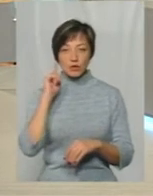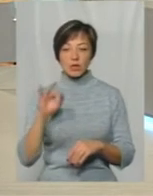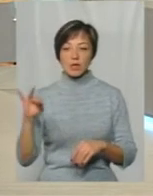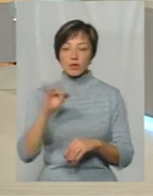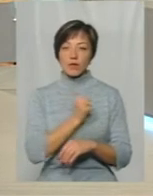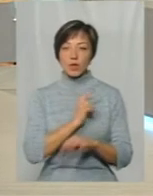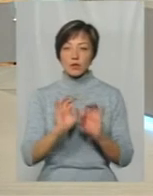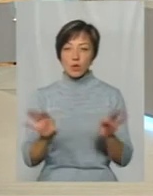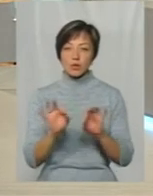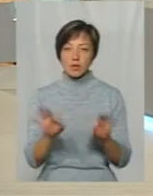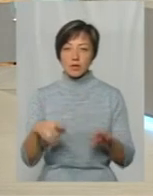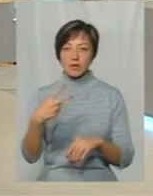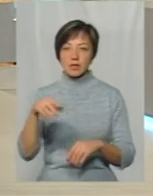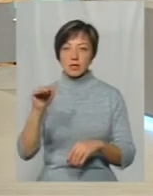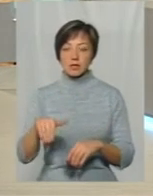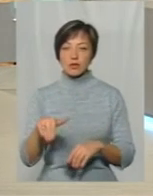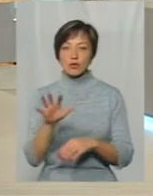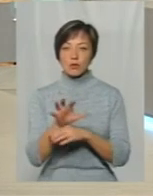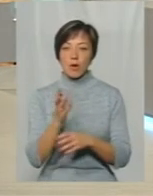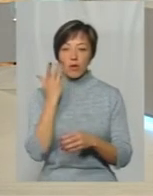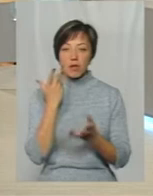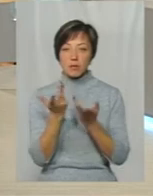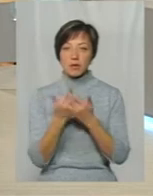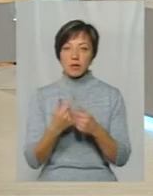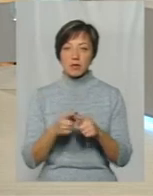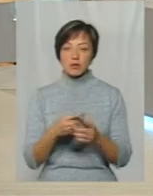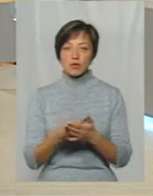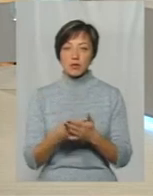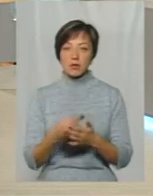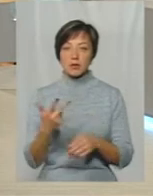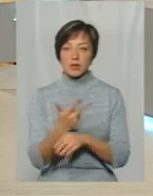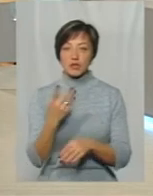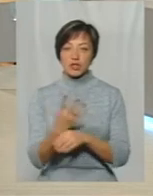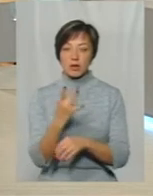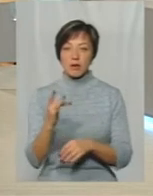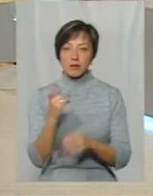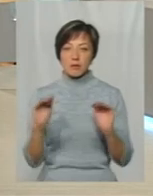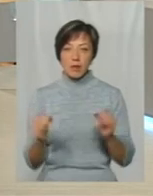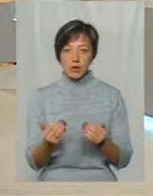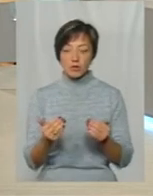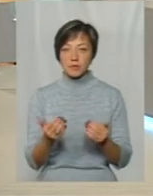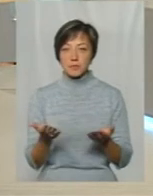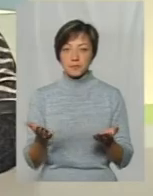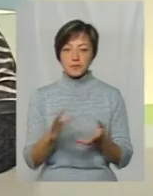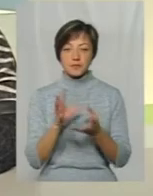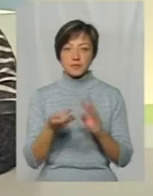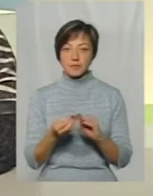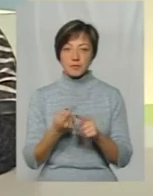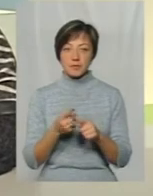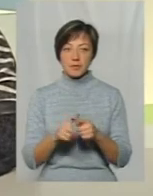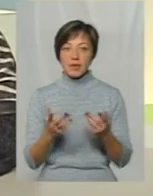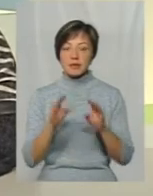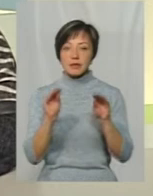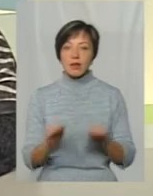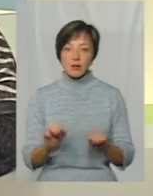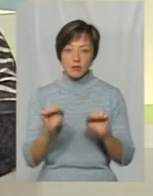Одесі розказували, що там майже 20 тисяч собак Коли підрахували, вийшло, що це сума в три чи чотири рази менша І, ну, взагалі, це хоч якісь дані,